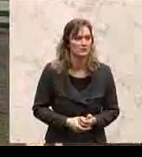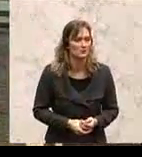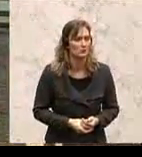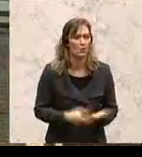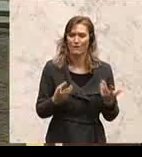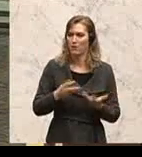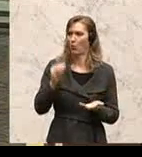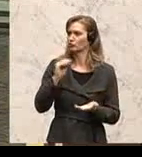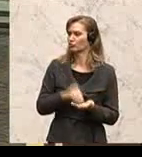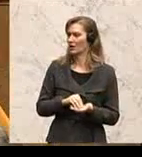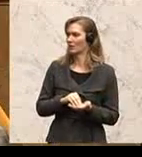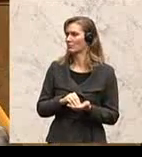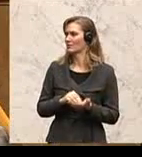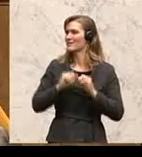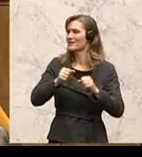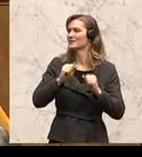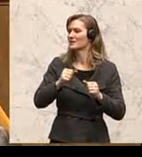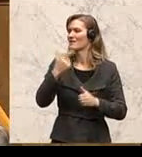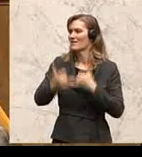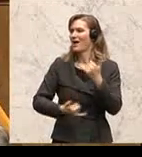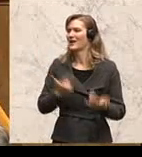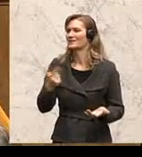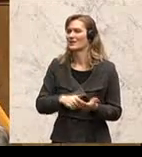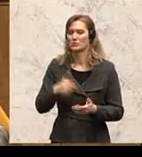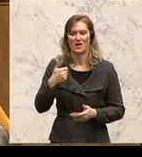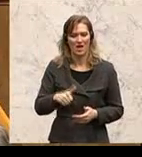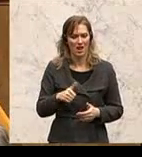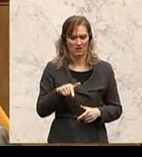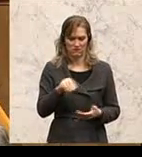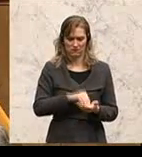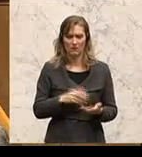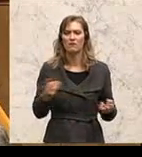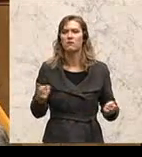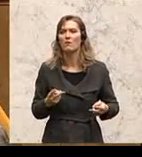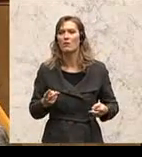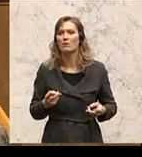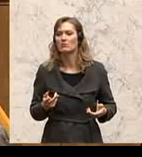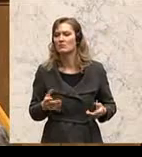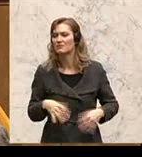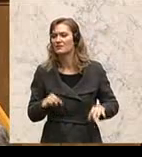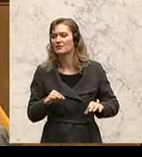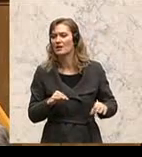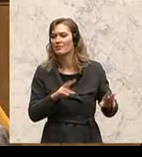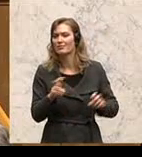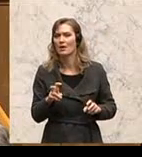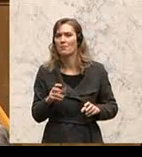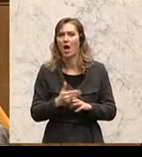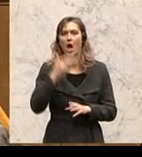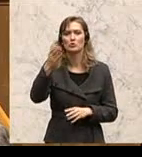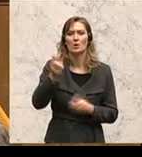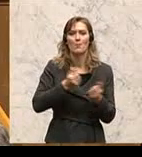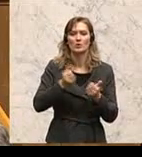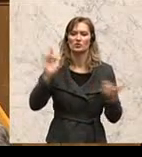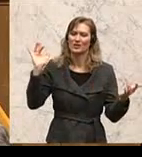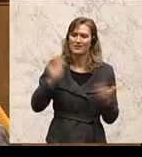Initiativen im Jahr 2011 hier aufgeführt, wenn es darum geht, sich außenpolitisch gegen Atomkraft